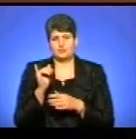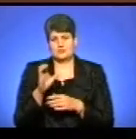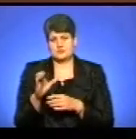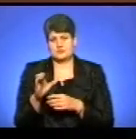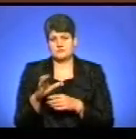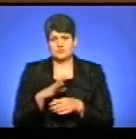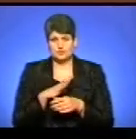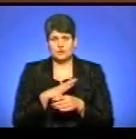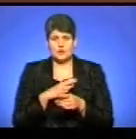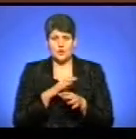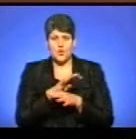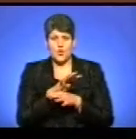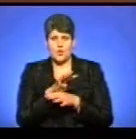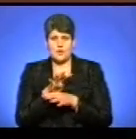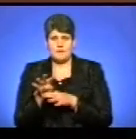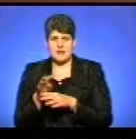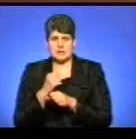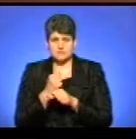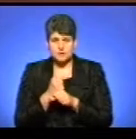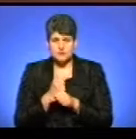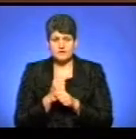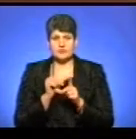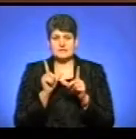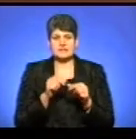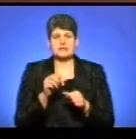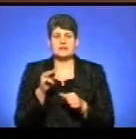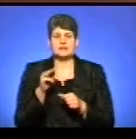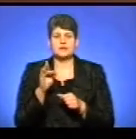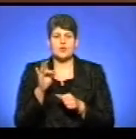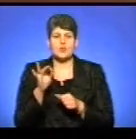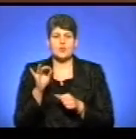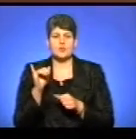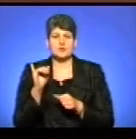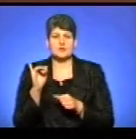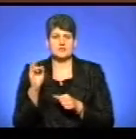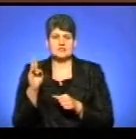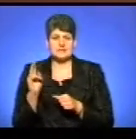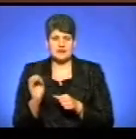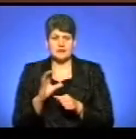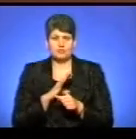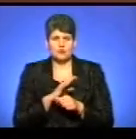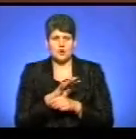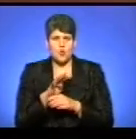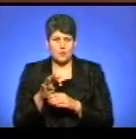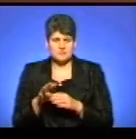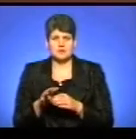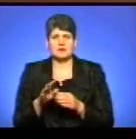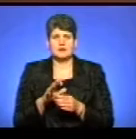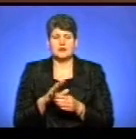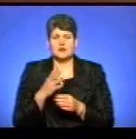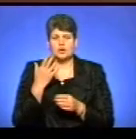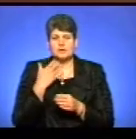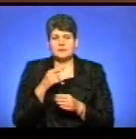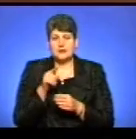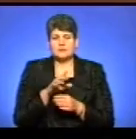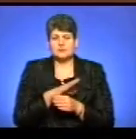Там кулемет працював, якраз коли заїжджали в Троїцьке. Були обстріли з мінометів, коли ми